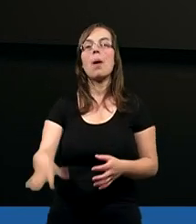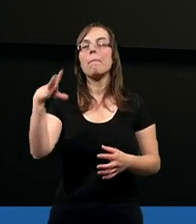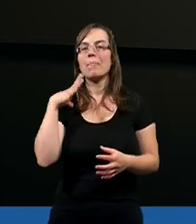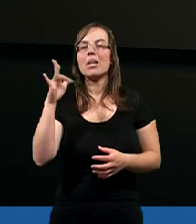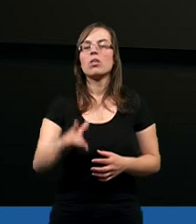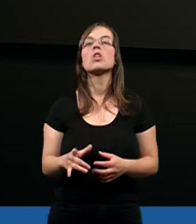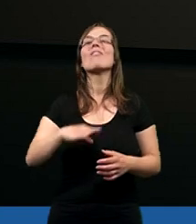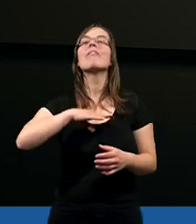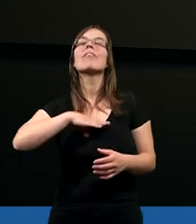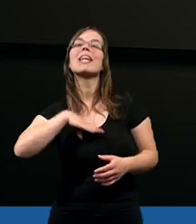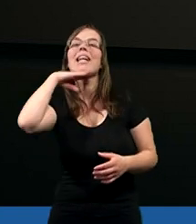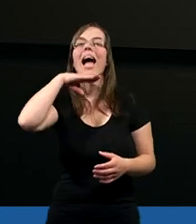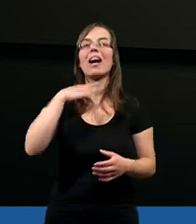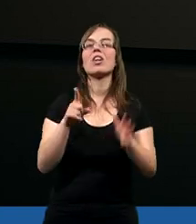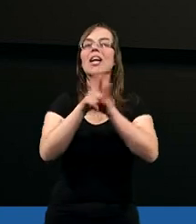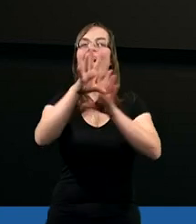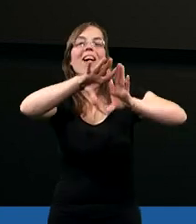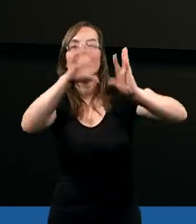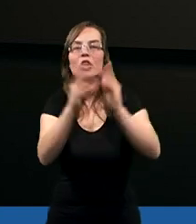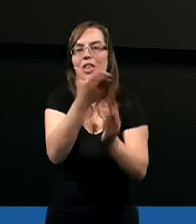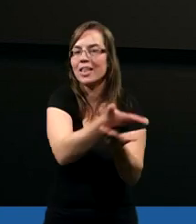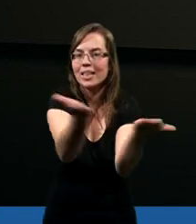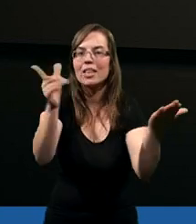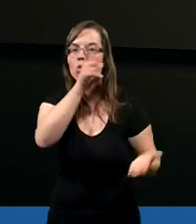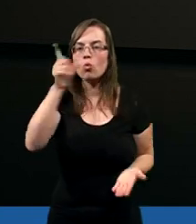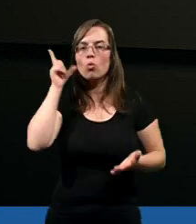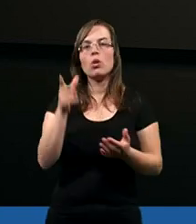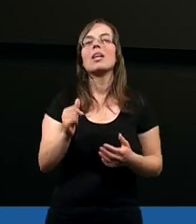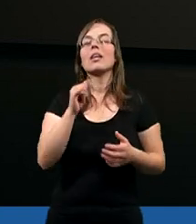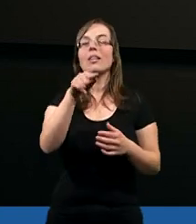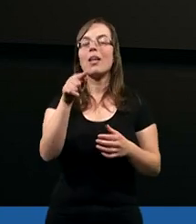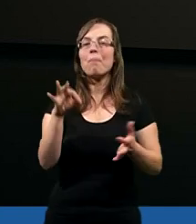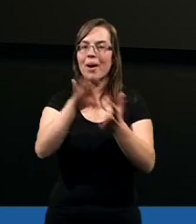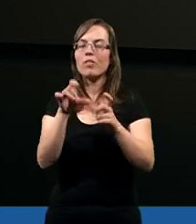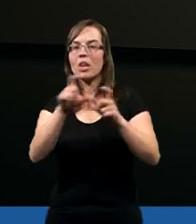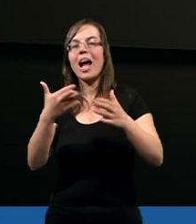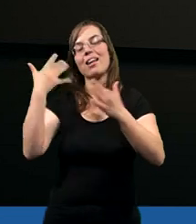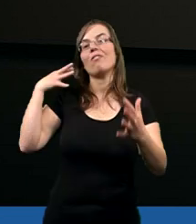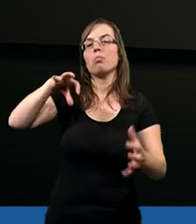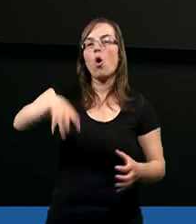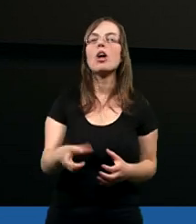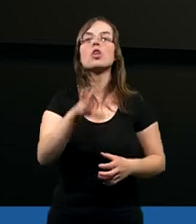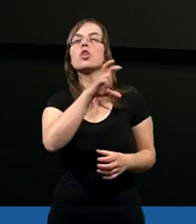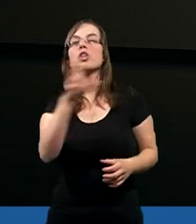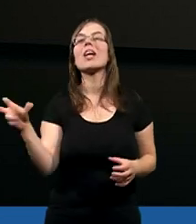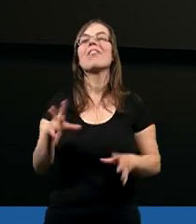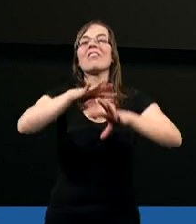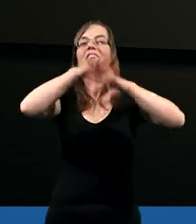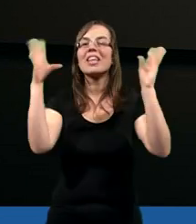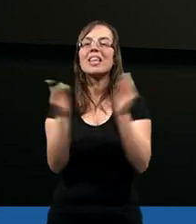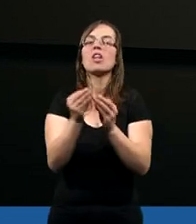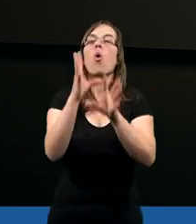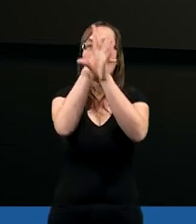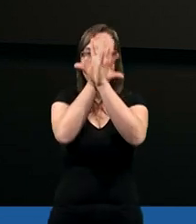były wystarczające dla wszystkich ludzi i w owym czasie, w zborach, czy